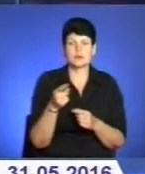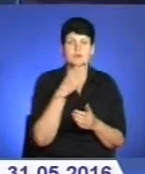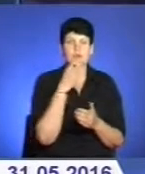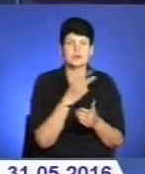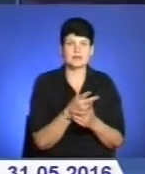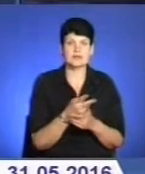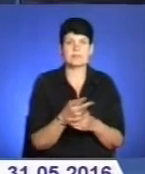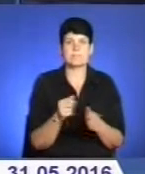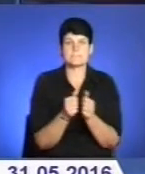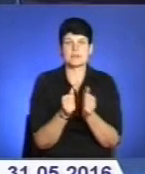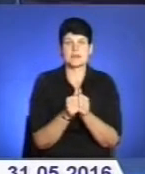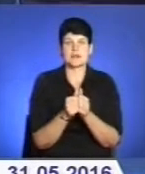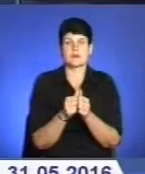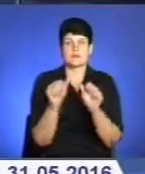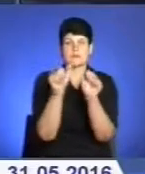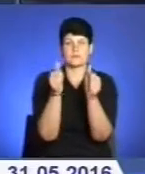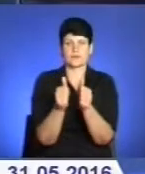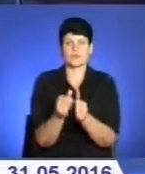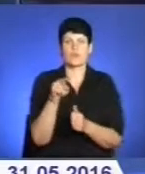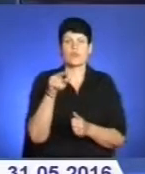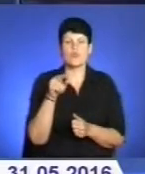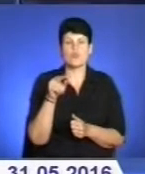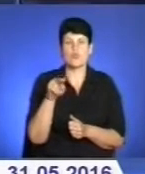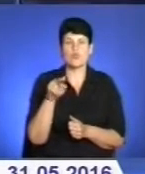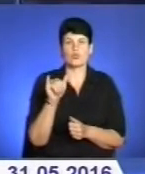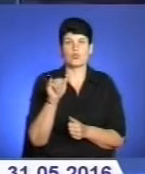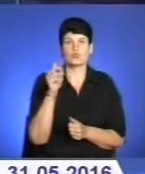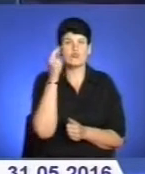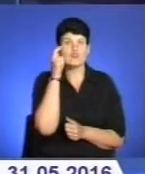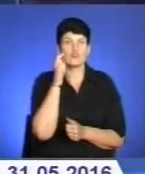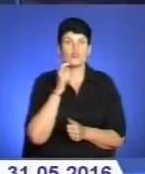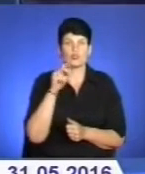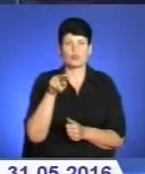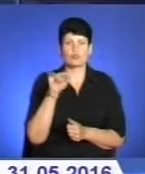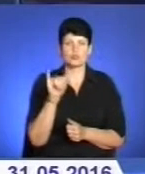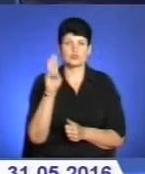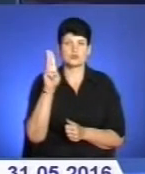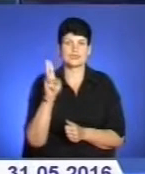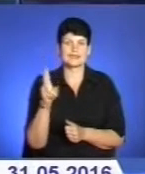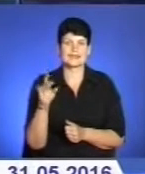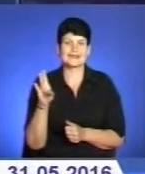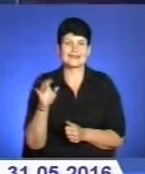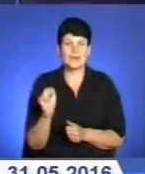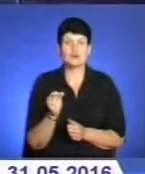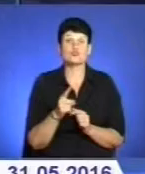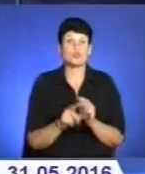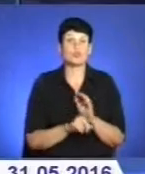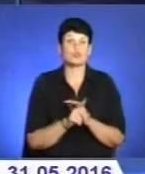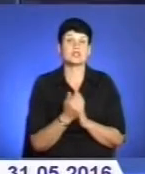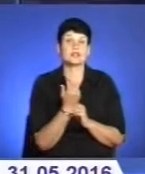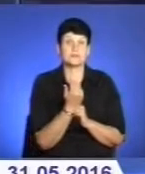місцевого монументу Олександра Пушкіна. Чому саме російським письменником розпочали серію значків і як таку ініціативу